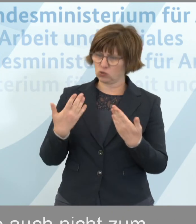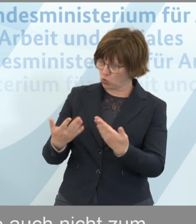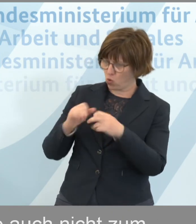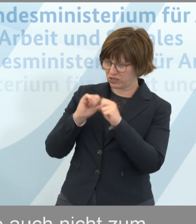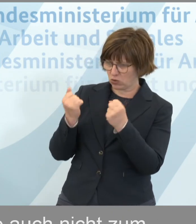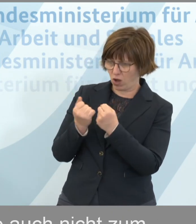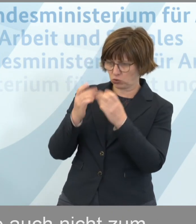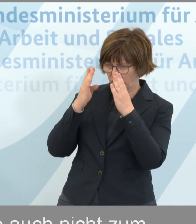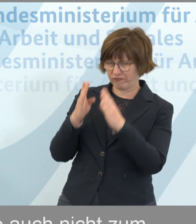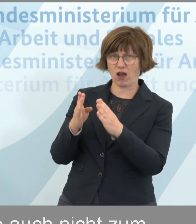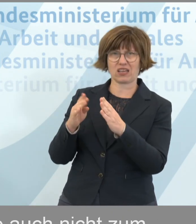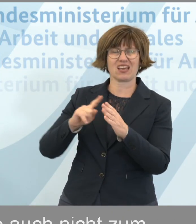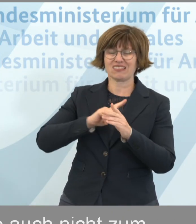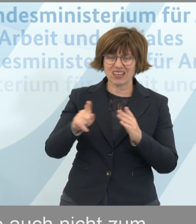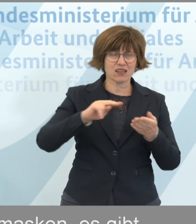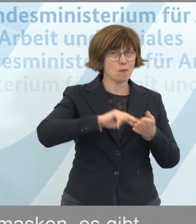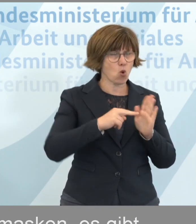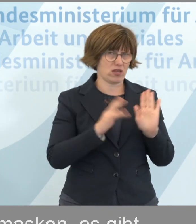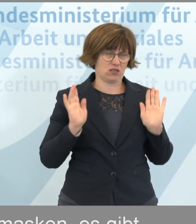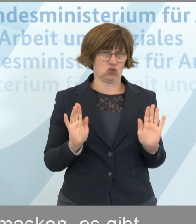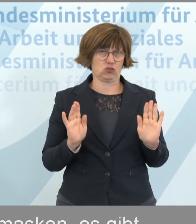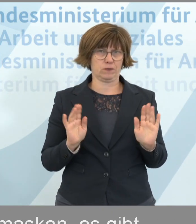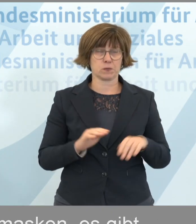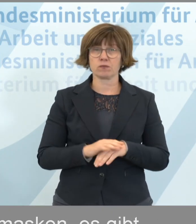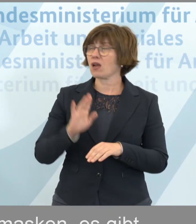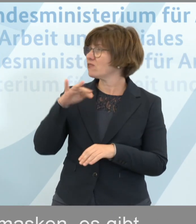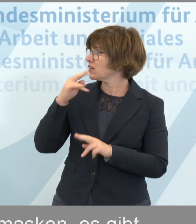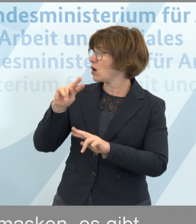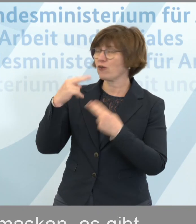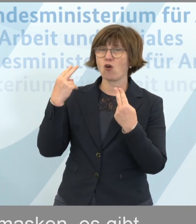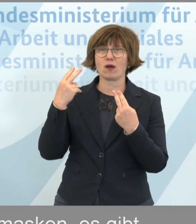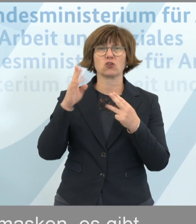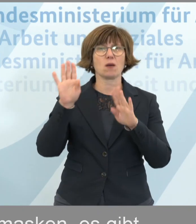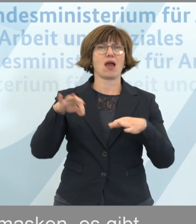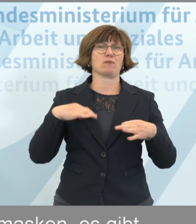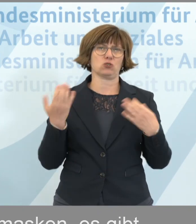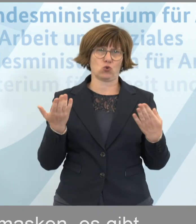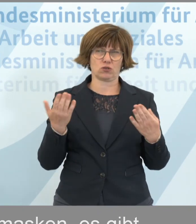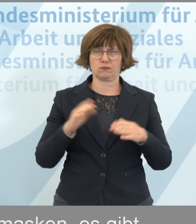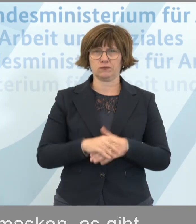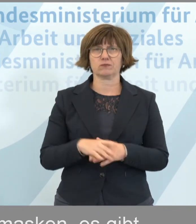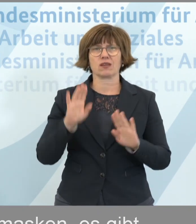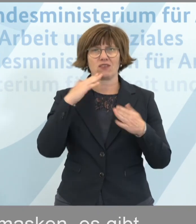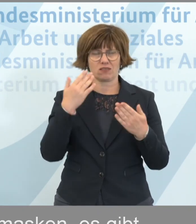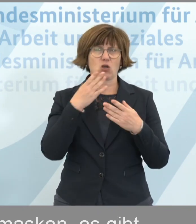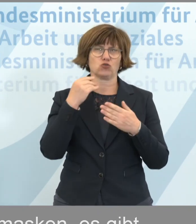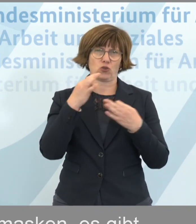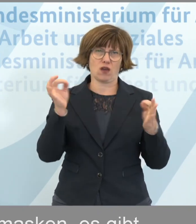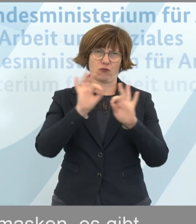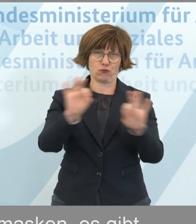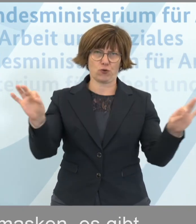auch fachlich passiert, nicht politisch. Vielen Dank für Ihre Aufmerksamkeit und bleiben Sie gesund. Genau, schönen Tag.